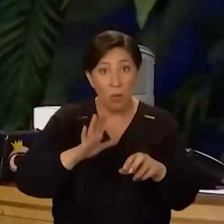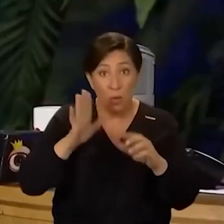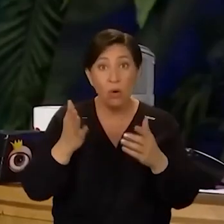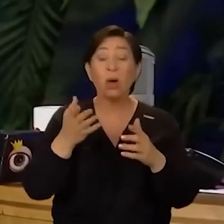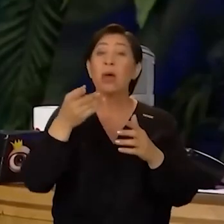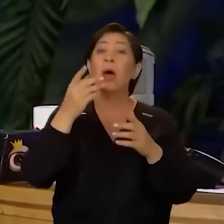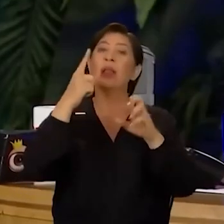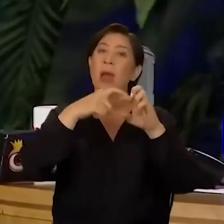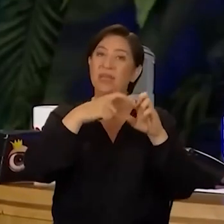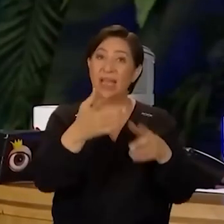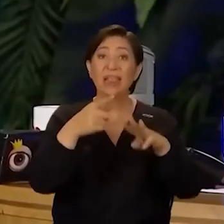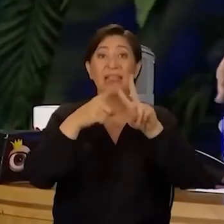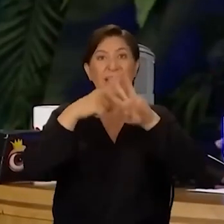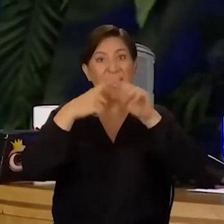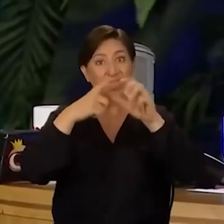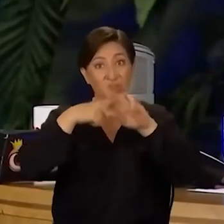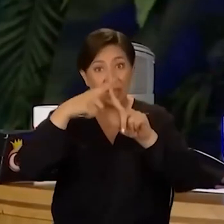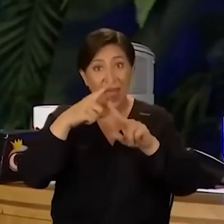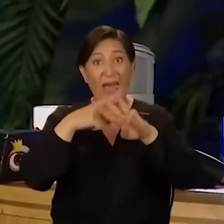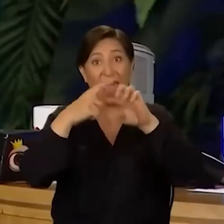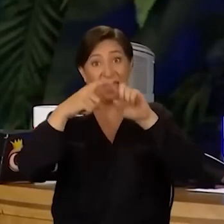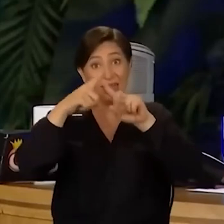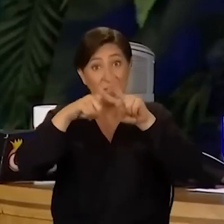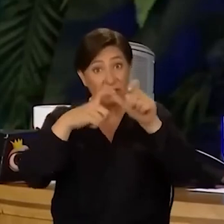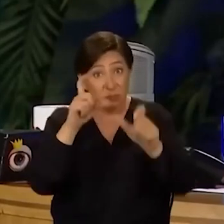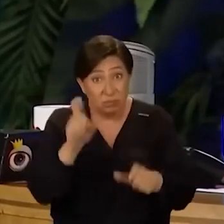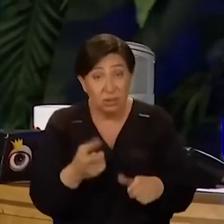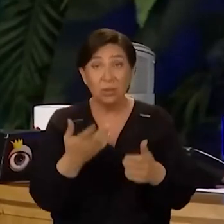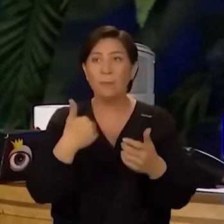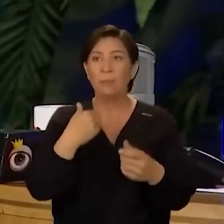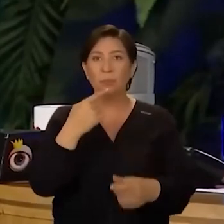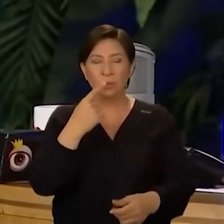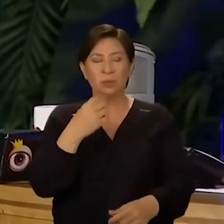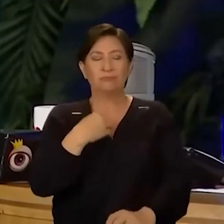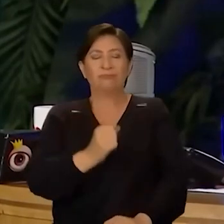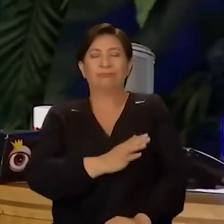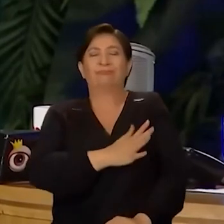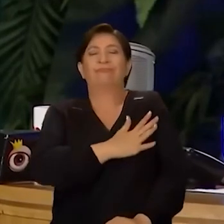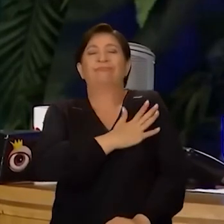Rahmetli Neşet Ertaş mı? Vesaire. Bana bunu söyleyince ben çok gururlandım.